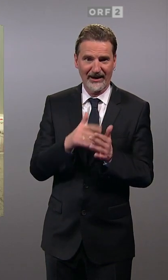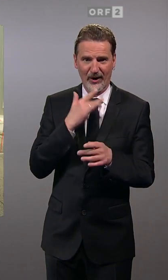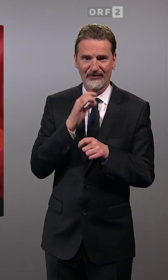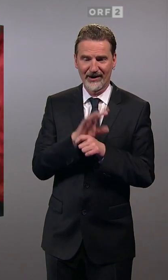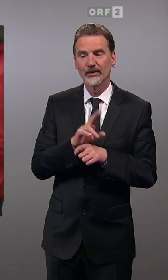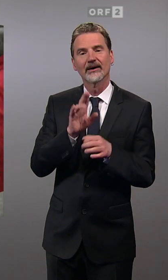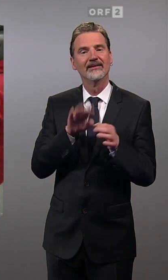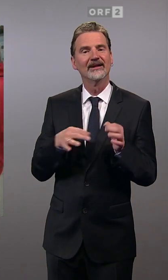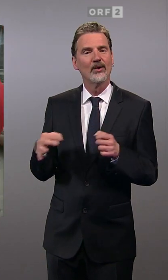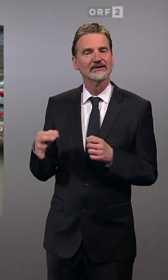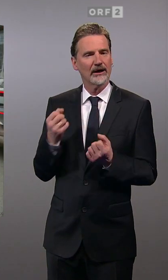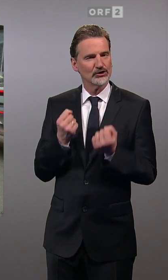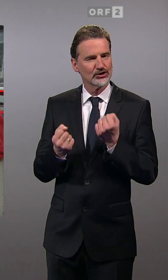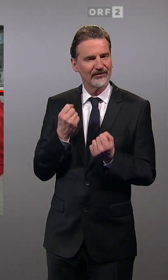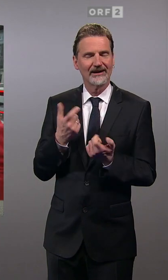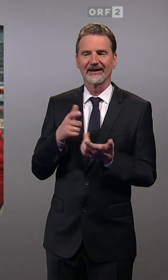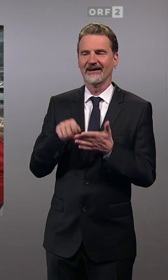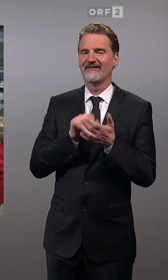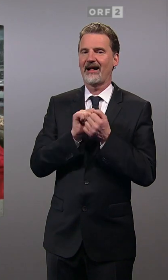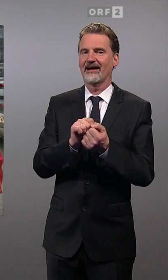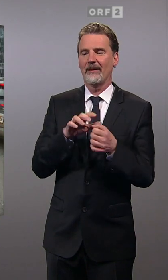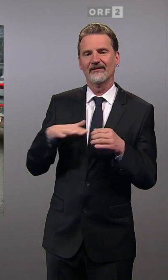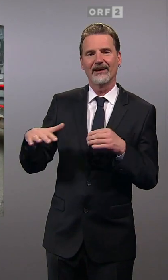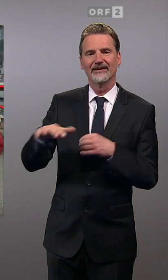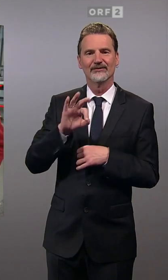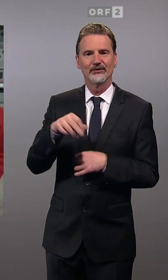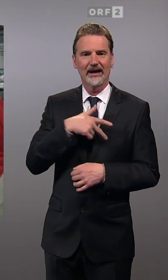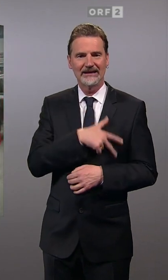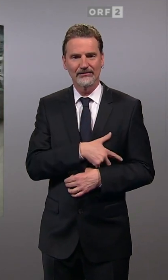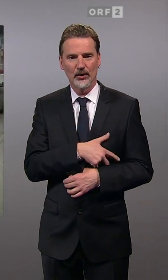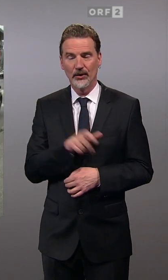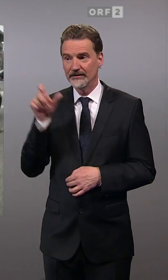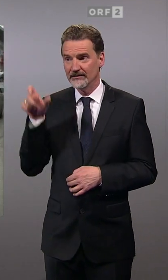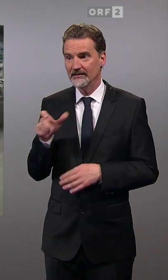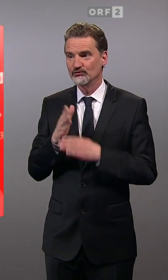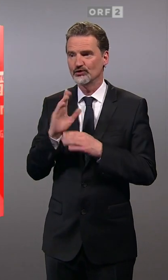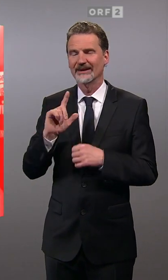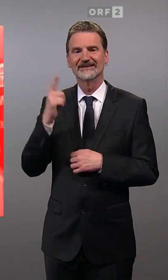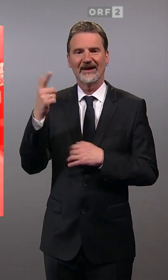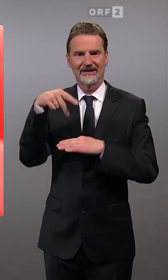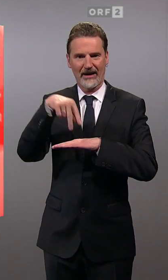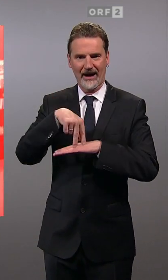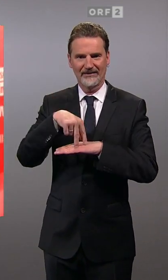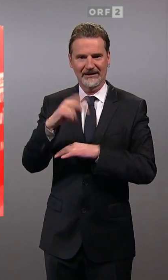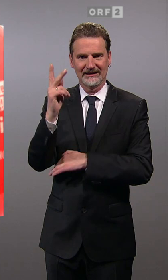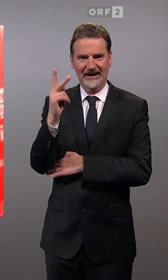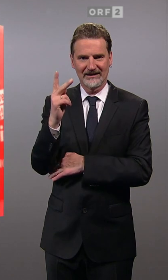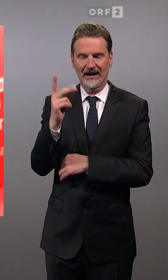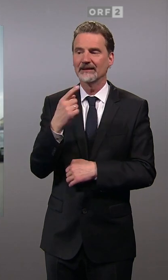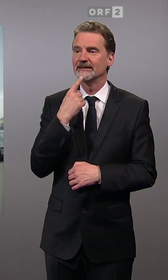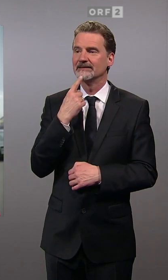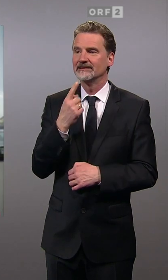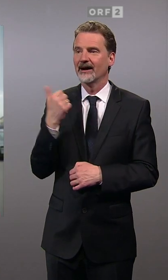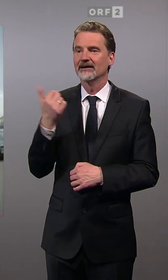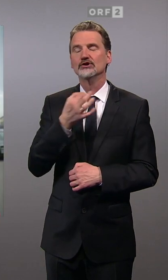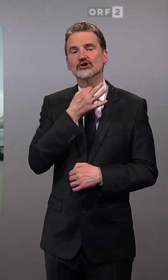Niederösterreich, ein schwieriges Wahlkampfgebiet für die SPÖ. Franz Schnabel tritt nun schon zum zweiten Mal an. Die Stimmung grundsätzlich